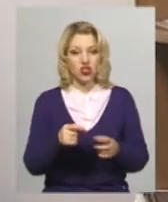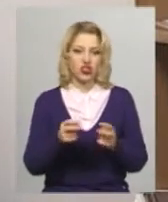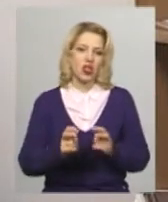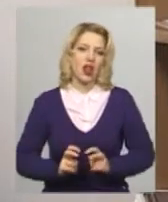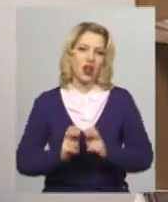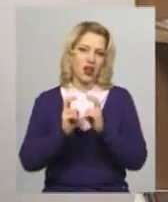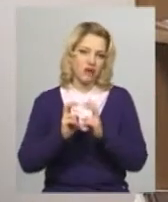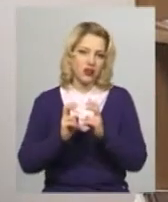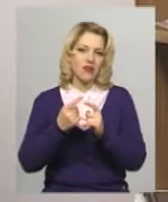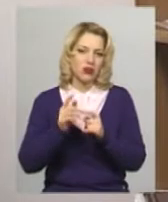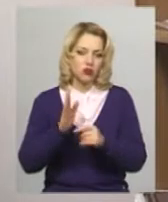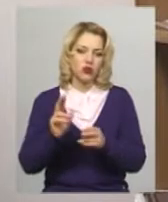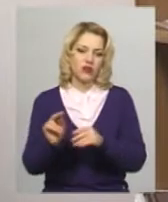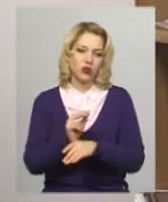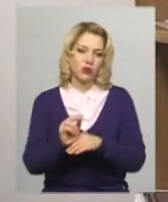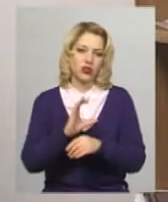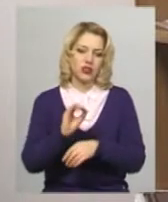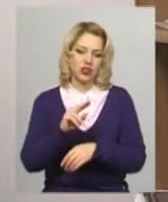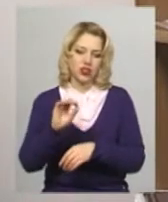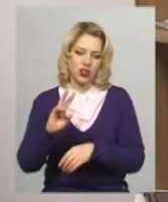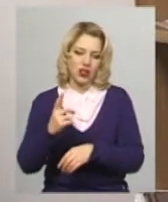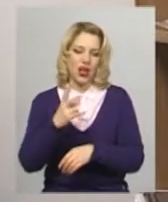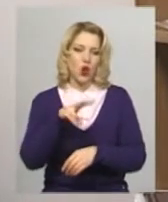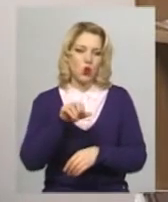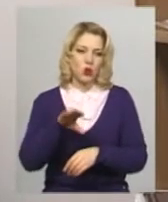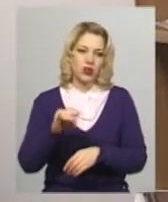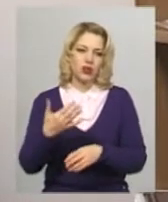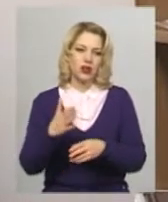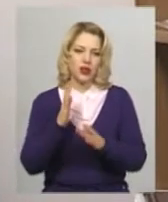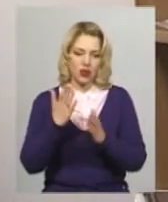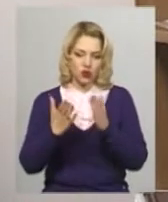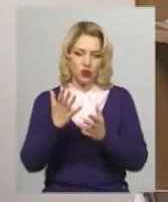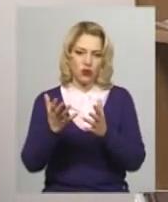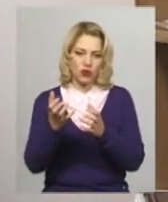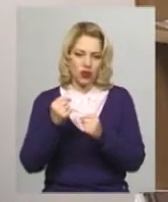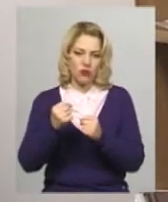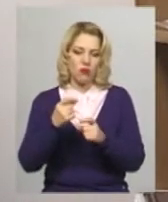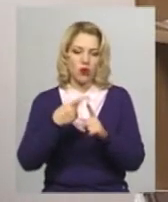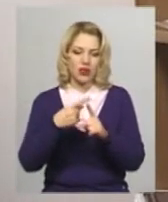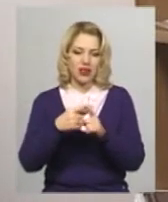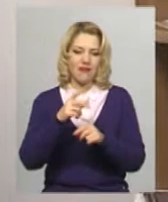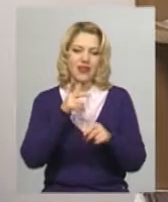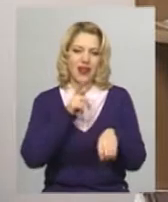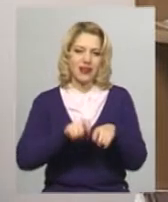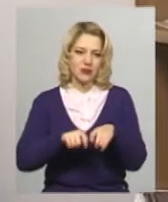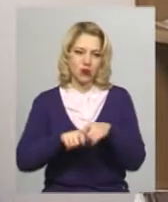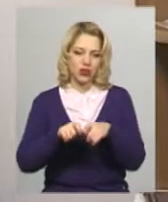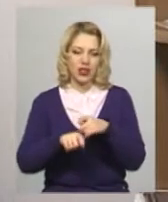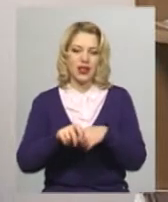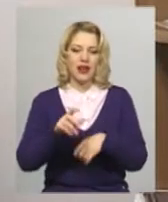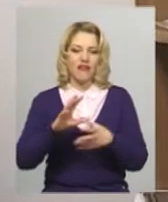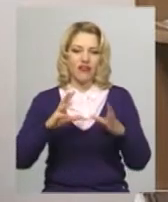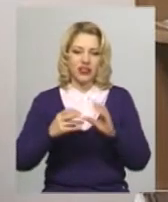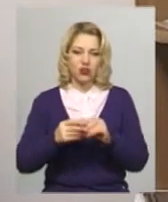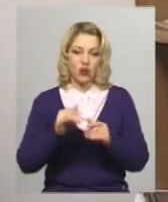буде відремонтований у січні-лютому, отримає позитивний експортний висновок і продовжить роботу. Тобто,